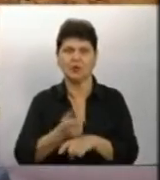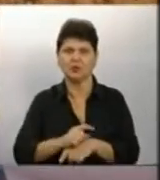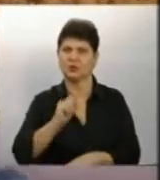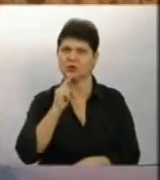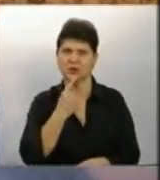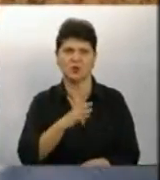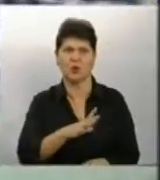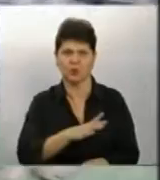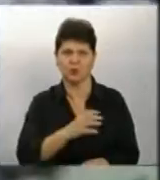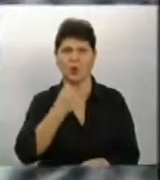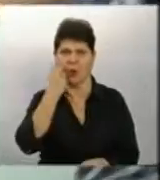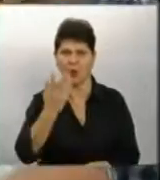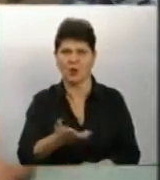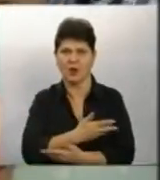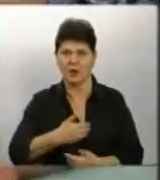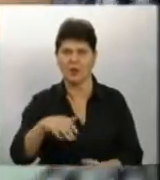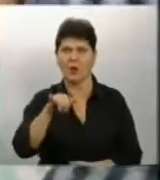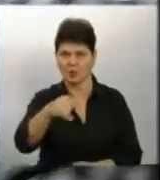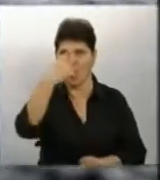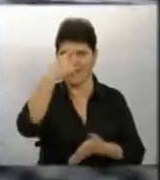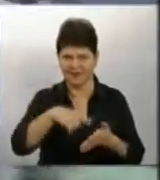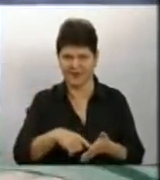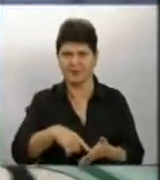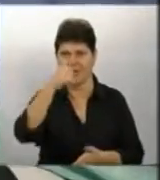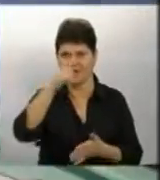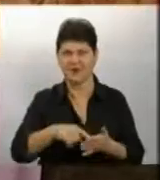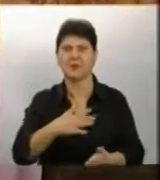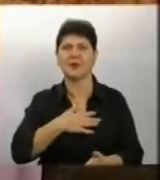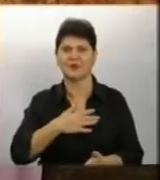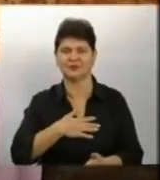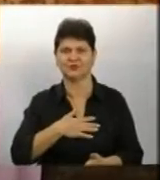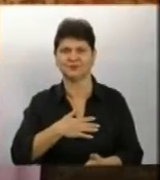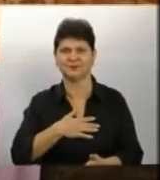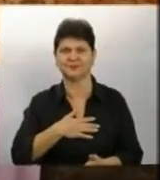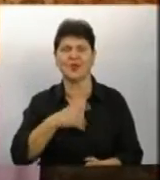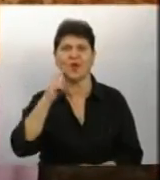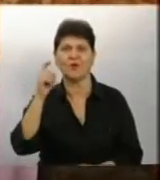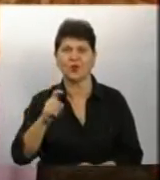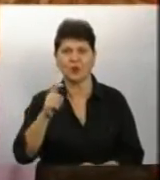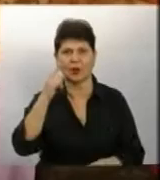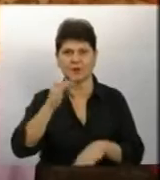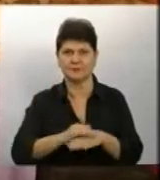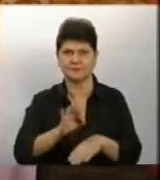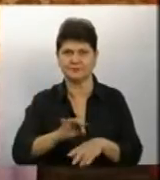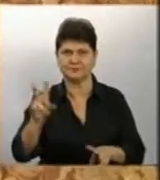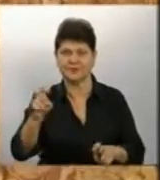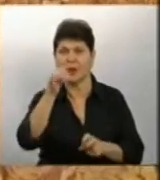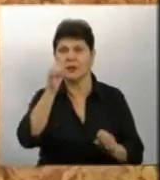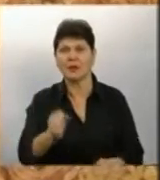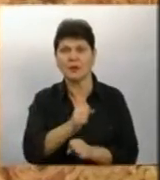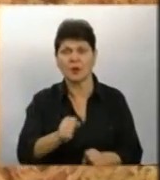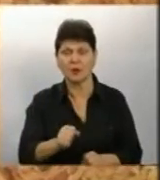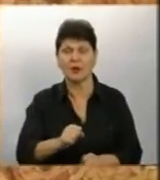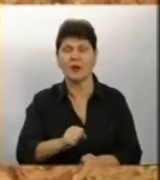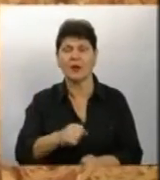одразу було, але ми в нього віримо, віримо в нашого батька В Україні встановити діагноз Нікіти лікарі не могли, а